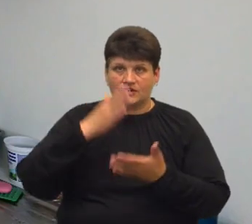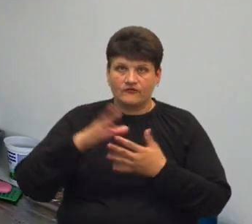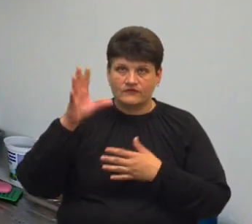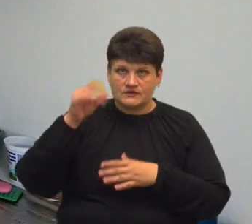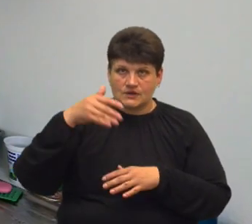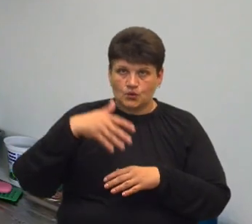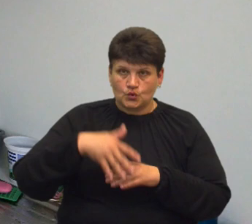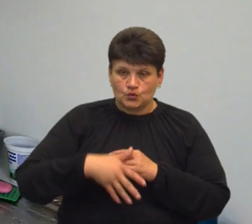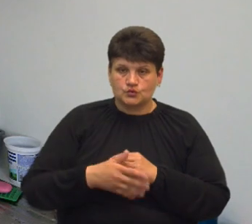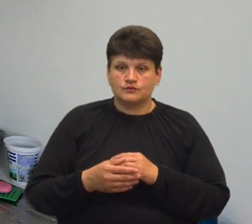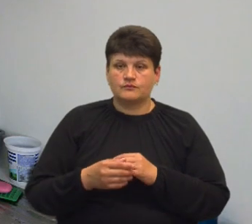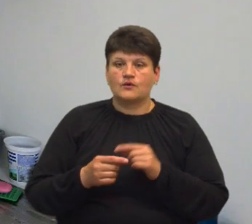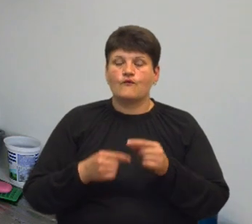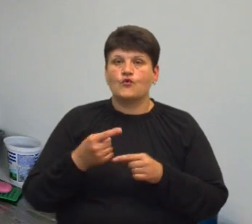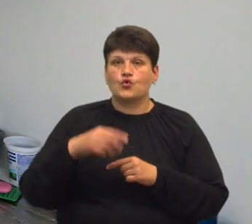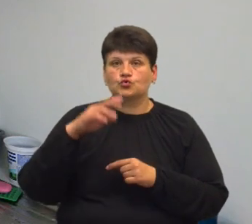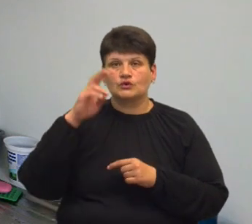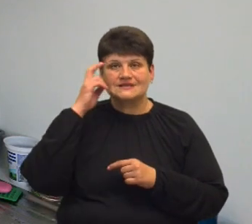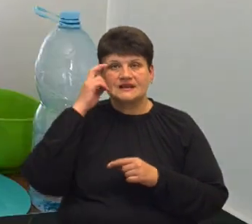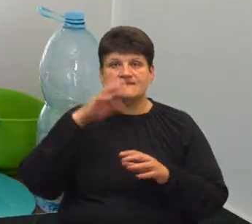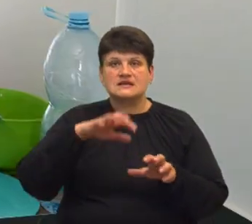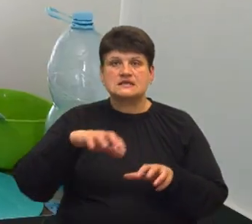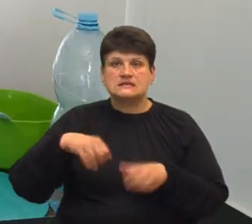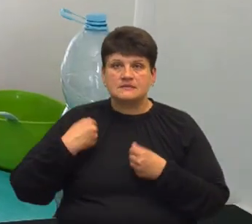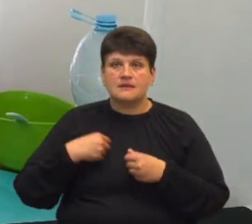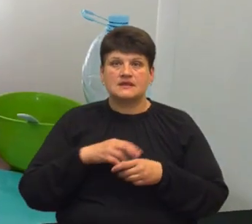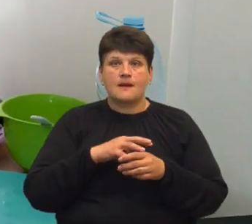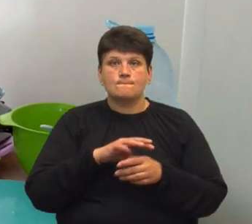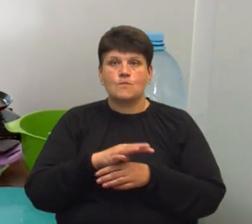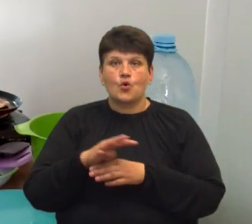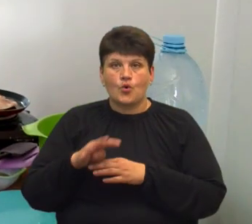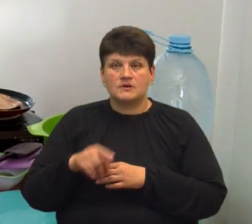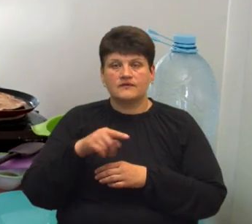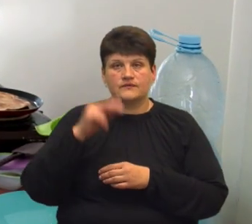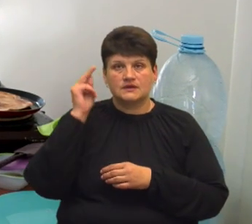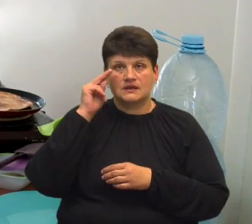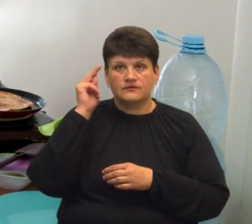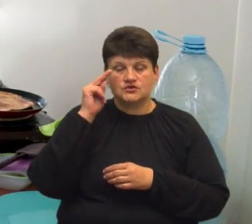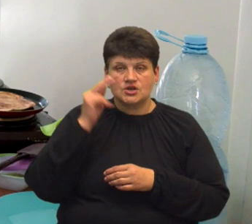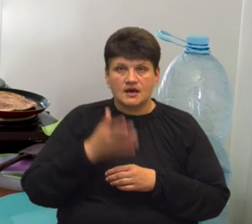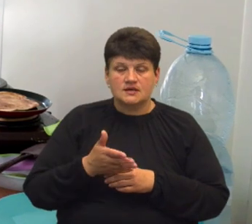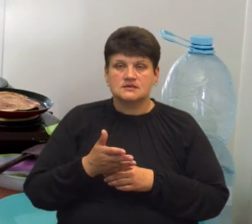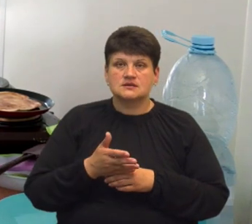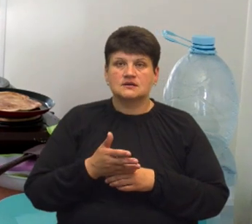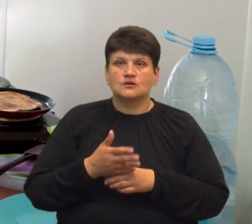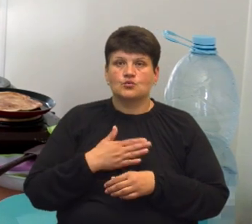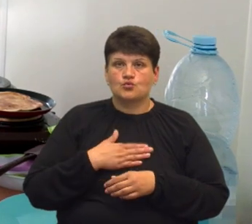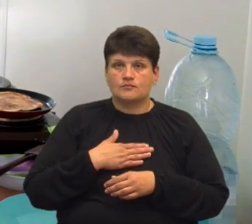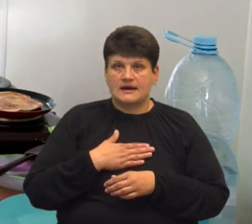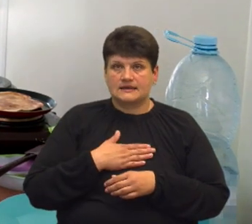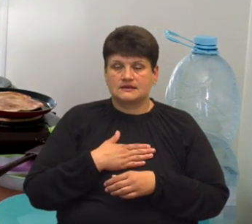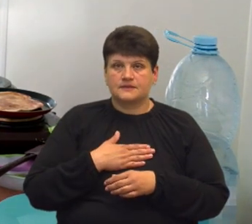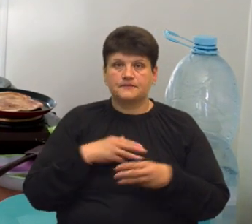Вонука забрала з Києва, тому що там обстріли і він навчається, виходить, що він навчається у мене